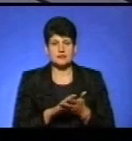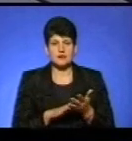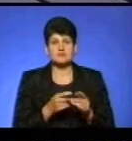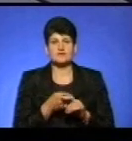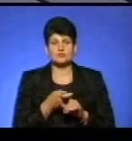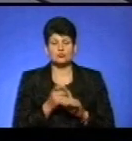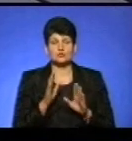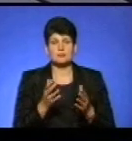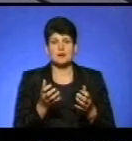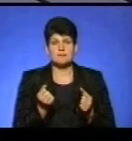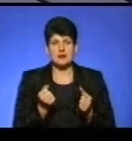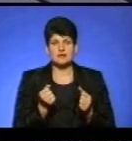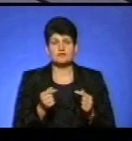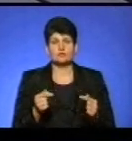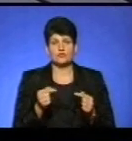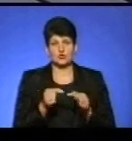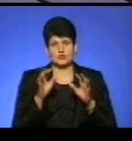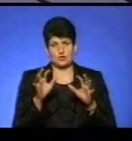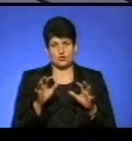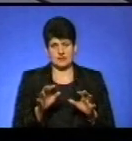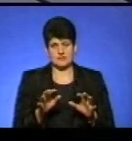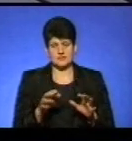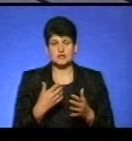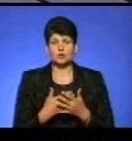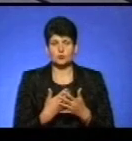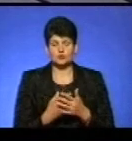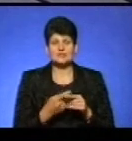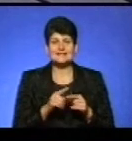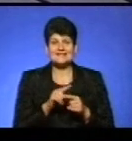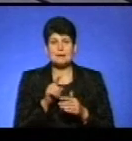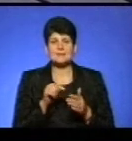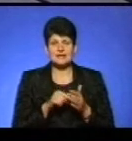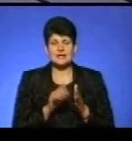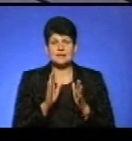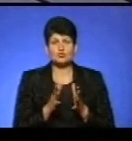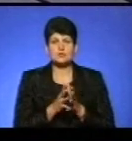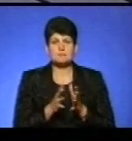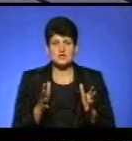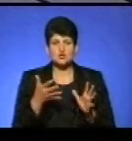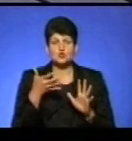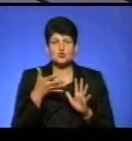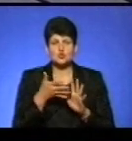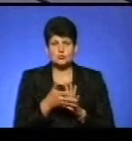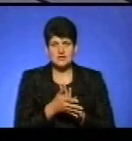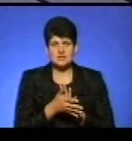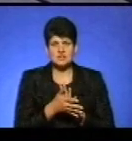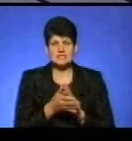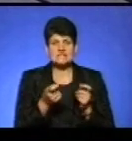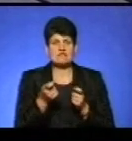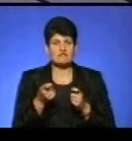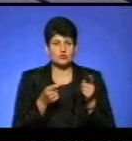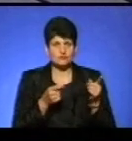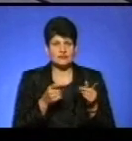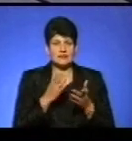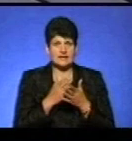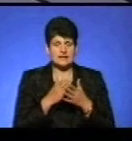будемо тепер приймати відповідно до законодавства. Тобто, це питання буде більш зрозуміліше з завідуючої. Вона